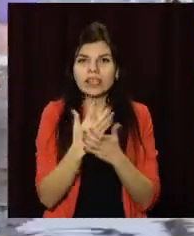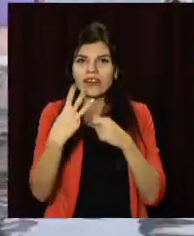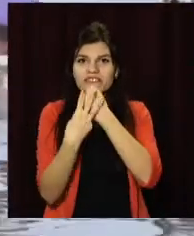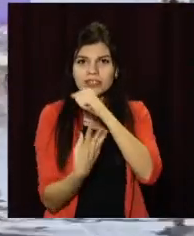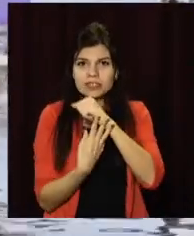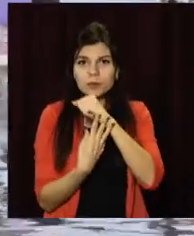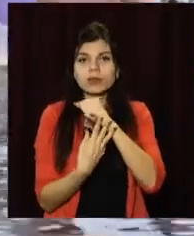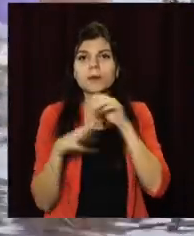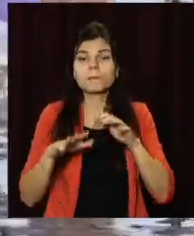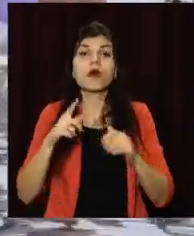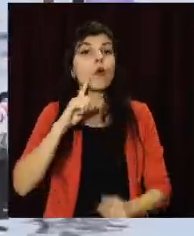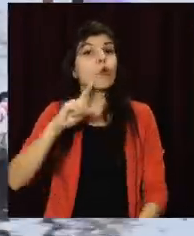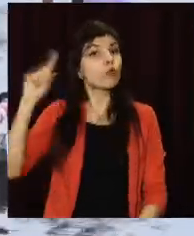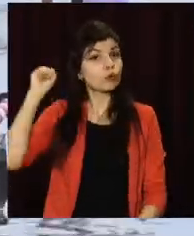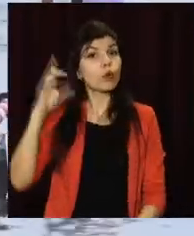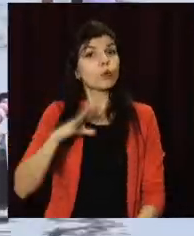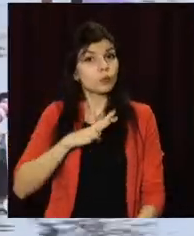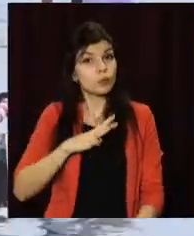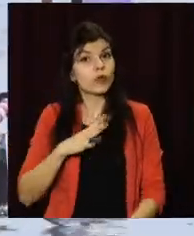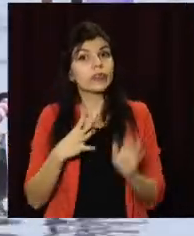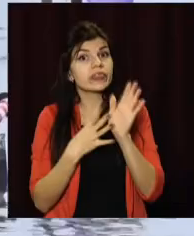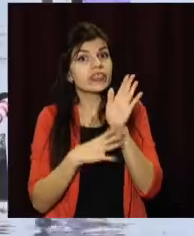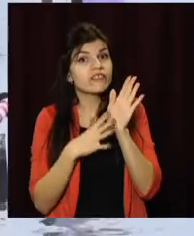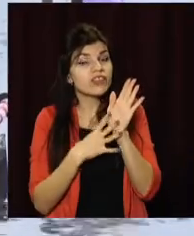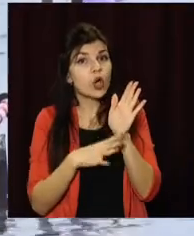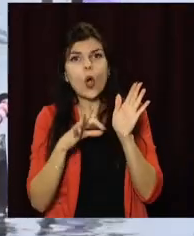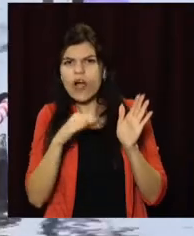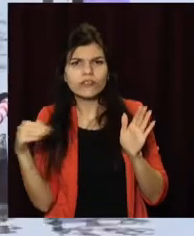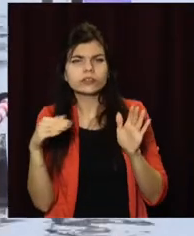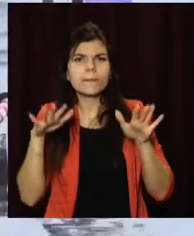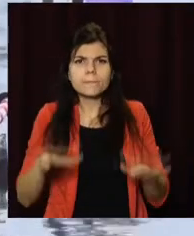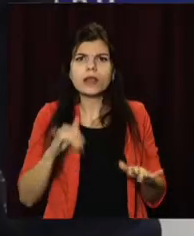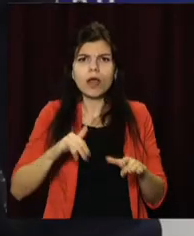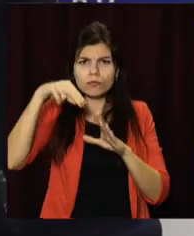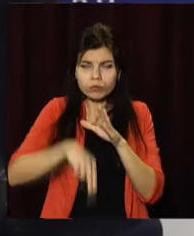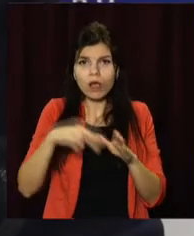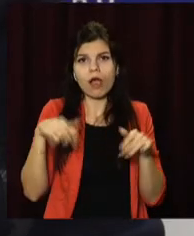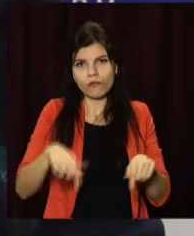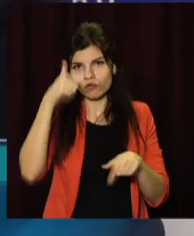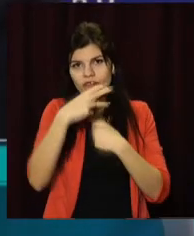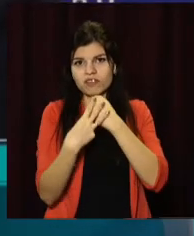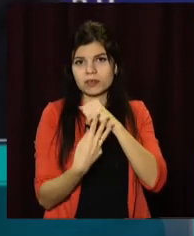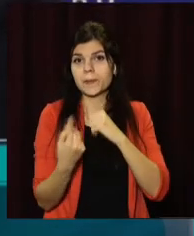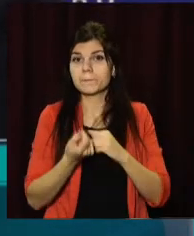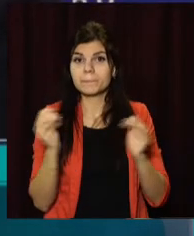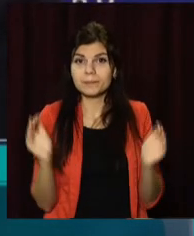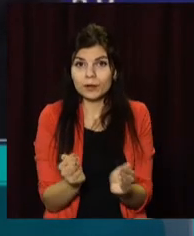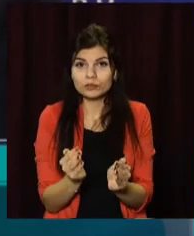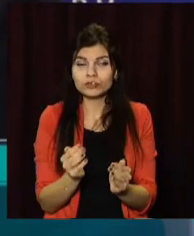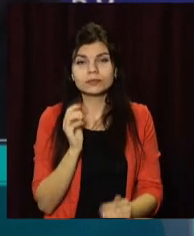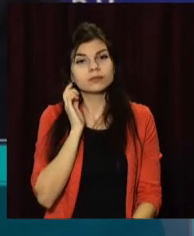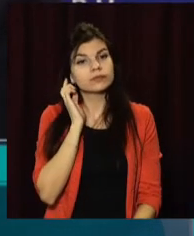Для прикладу, торік на Дніпропетровщині було 90 офіційних місць для занурення. Ми будемо